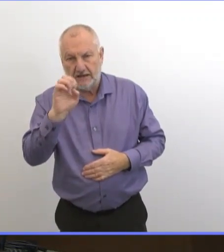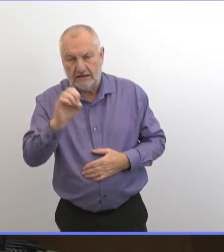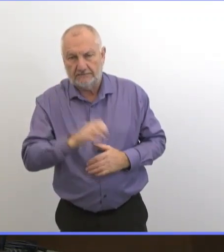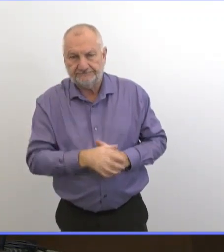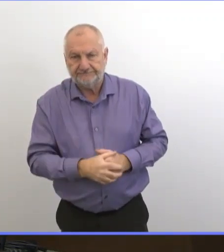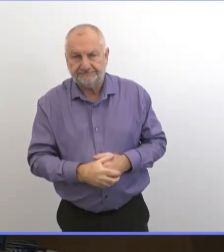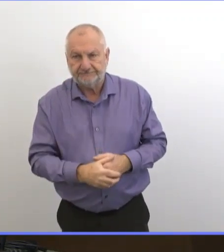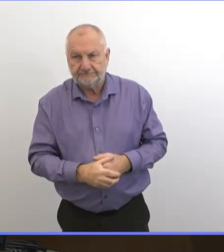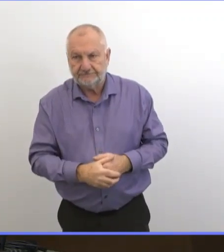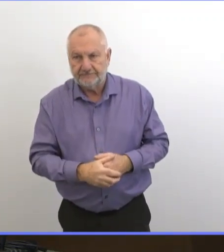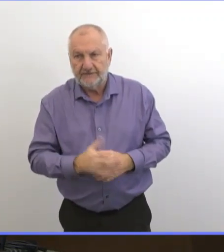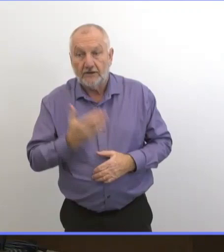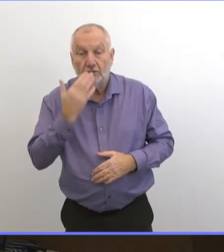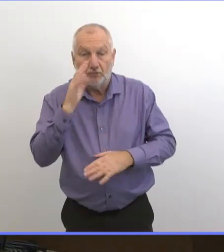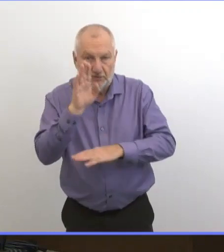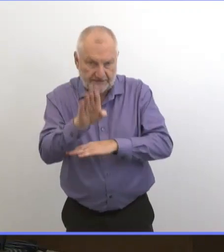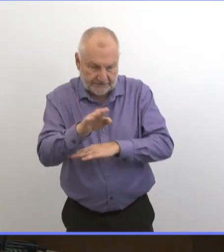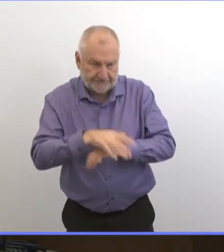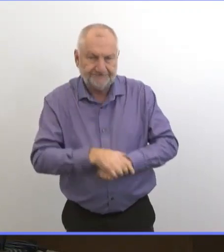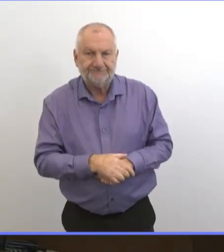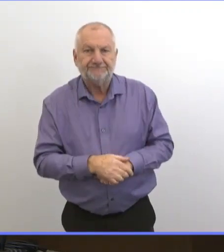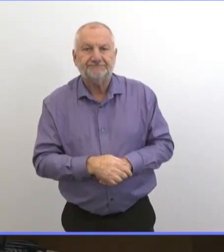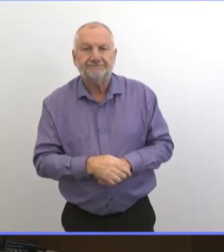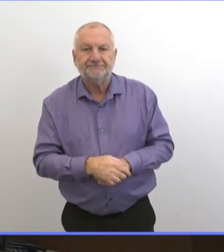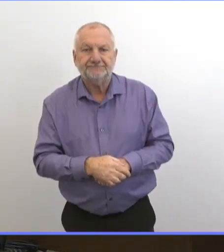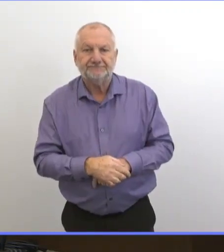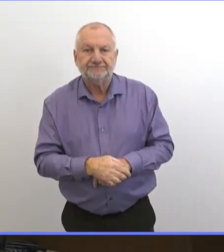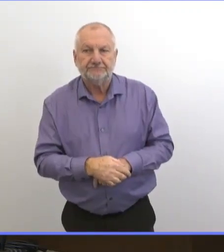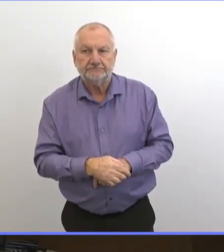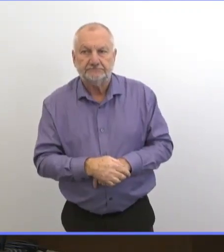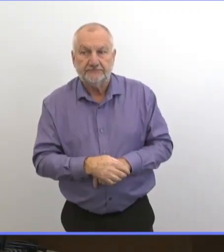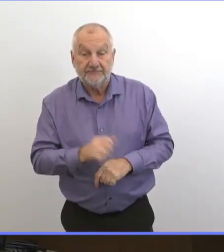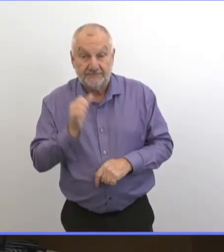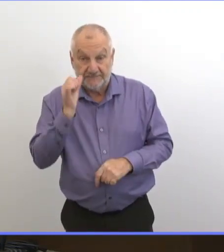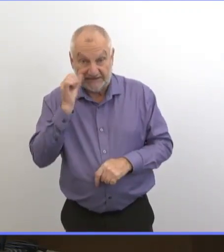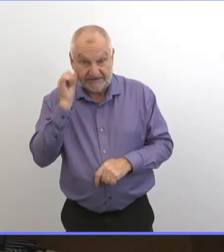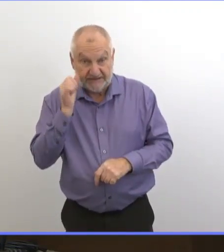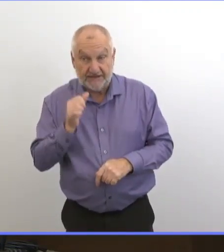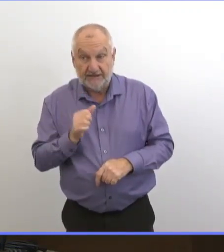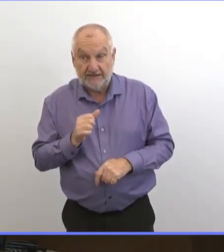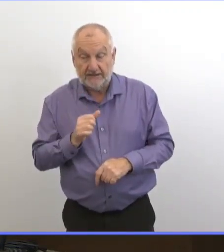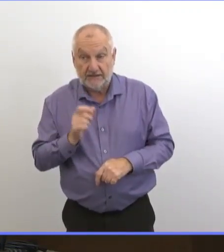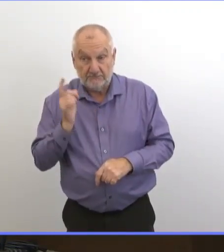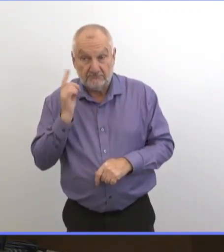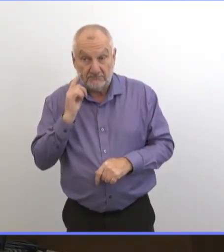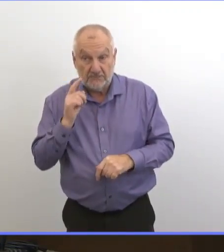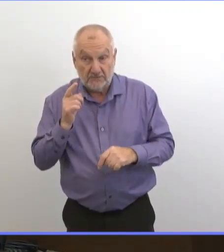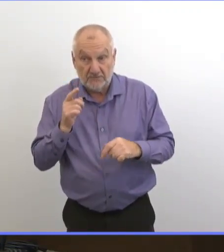Bonjour docteur Roussin. On a entendu hier qu